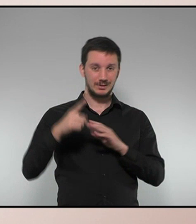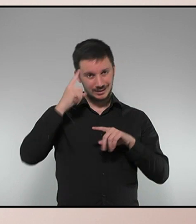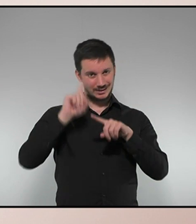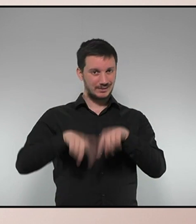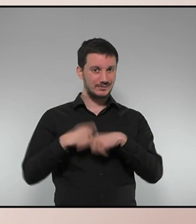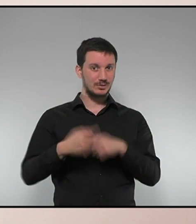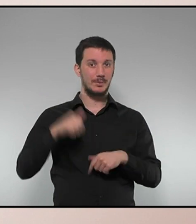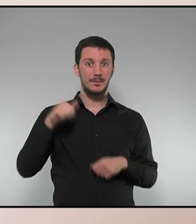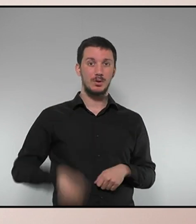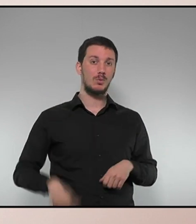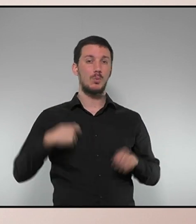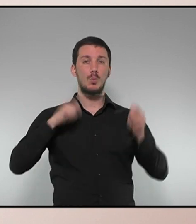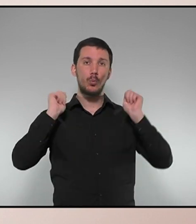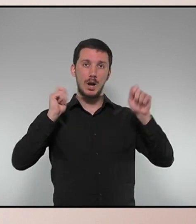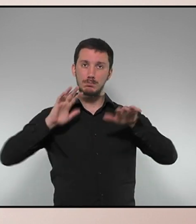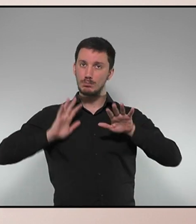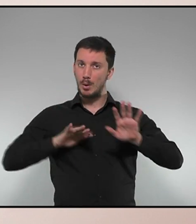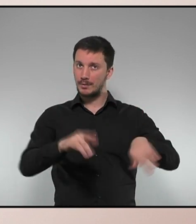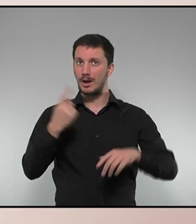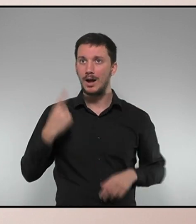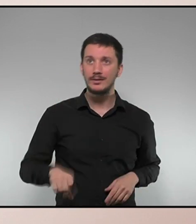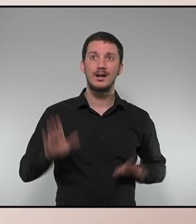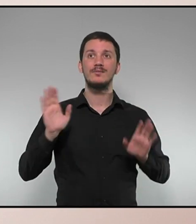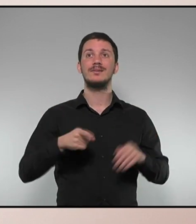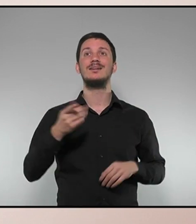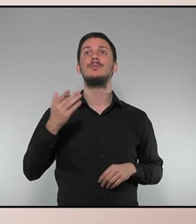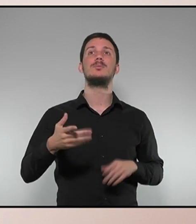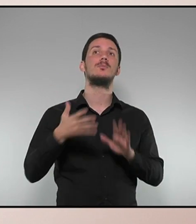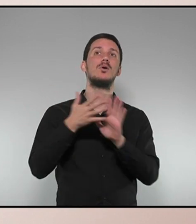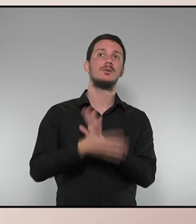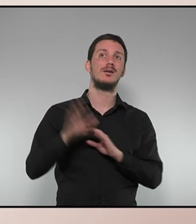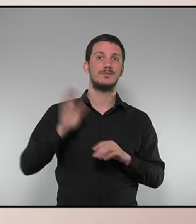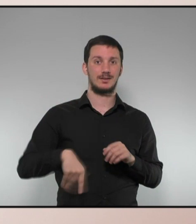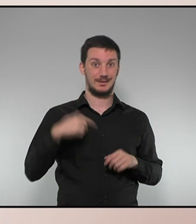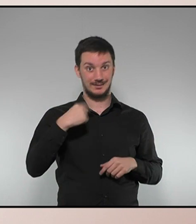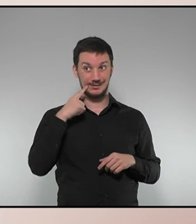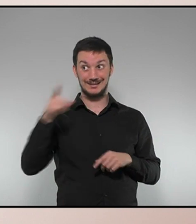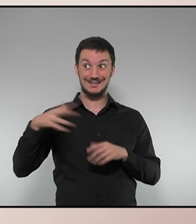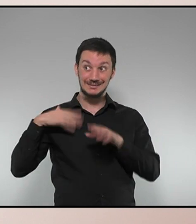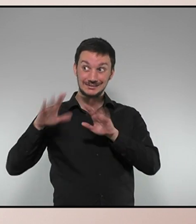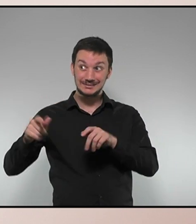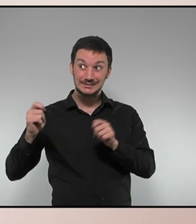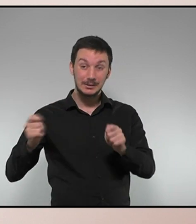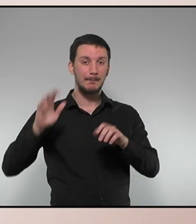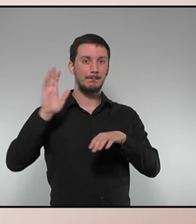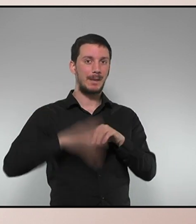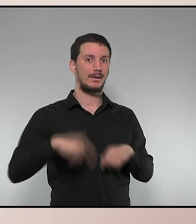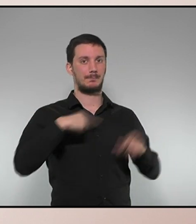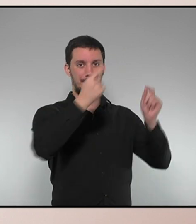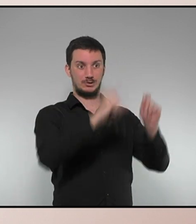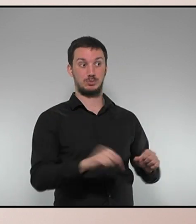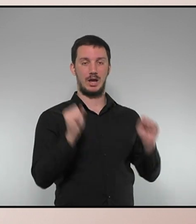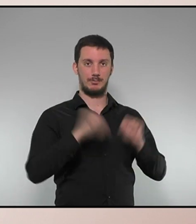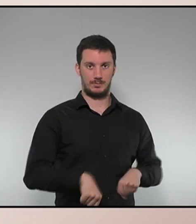mobilitzacions que avui mateix constatem tenen sentit només sobre la hipòtesi de comptar amb aquest pressupost aprovat. Si no, serien absolutament